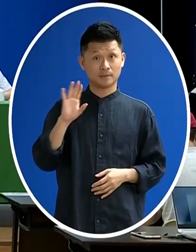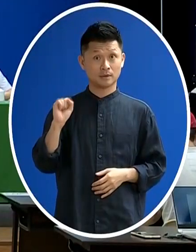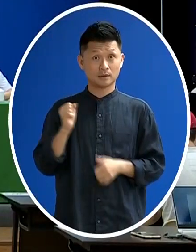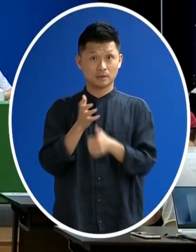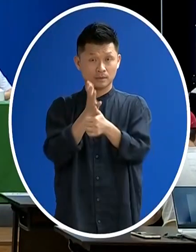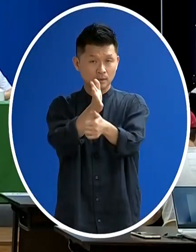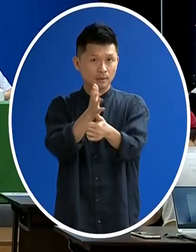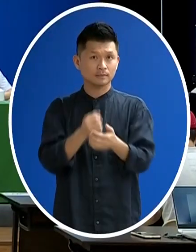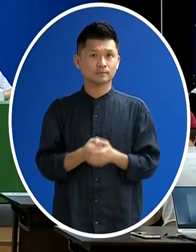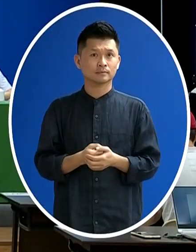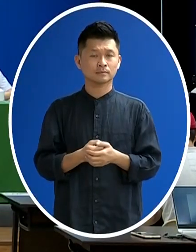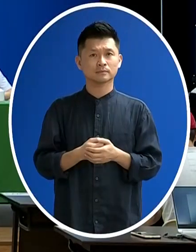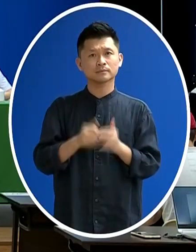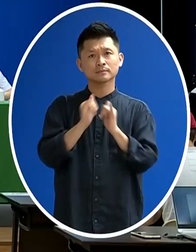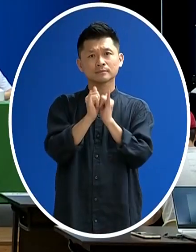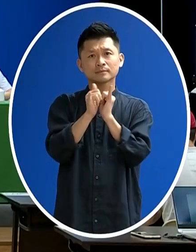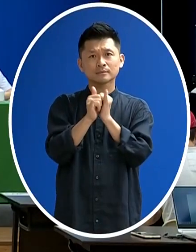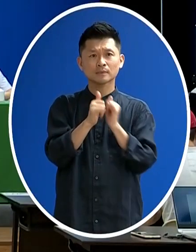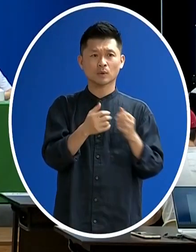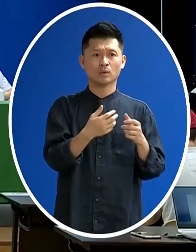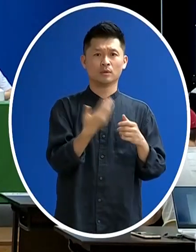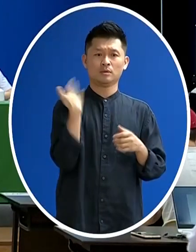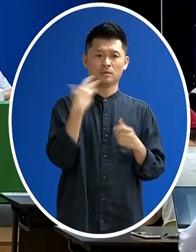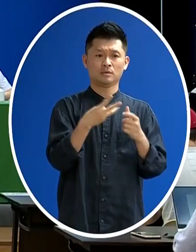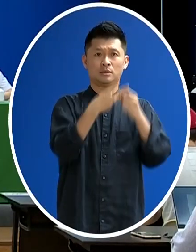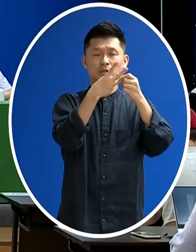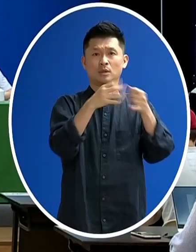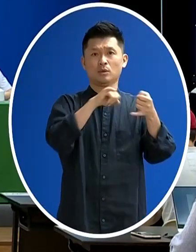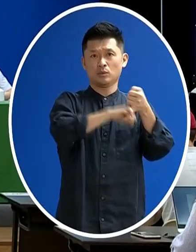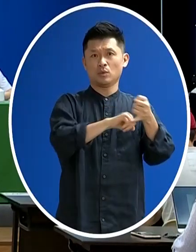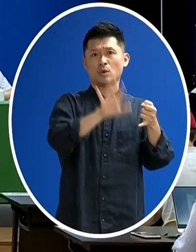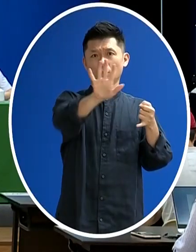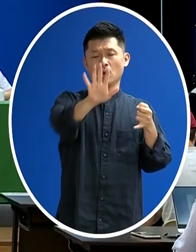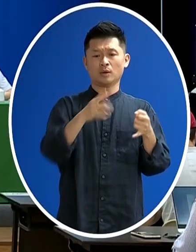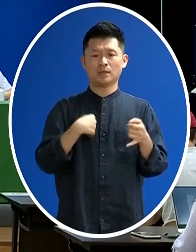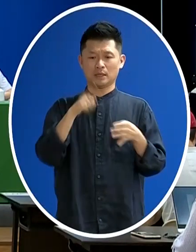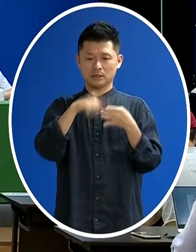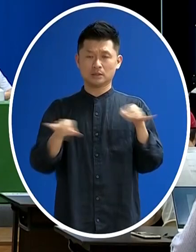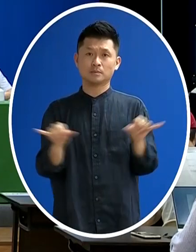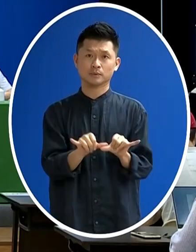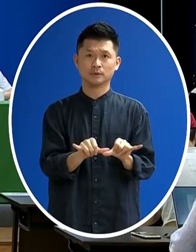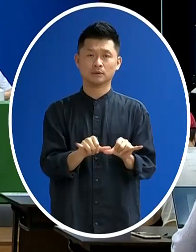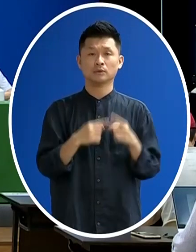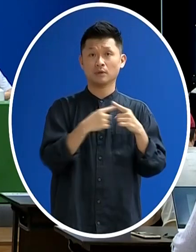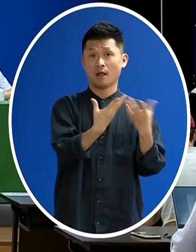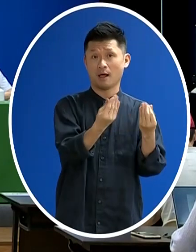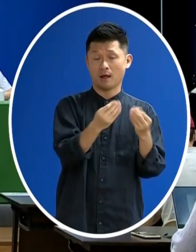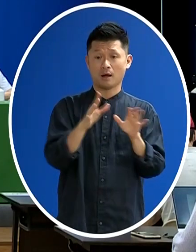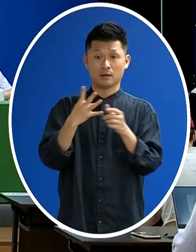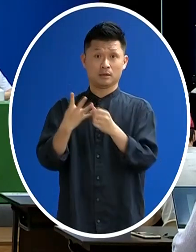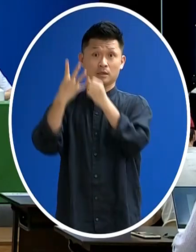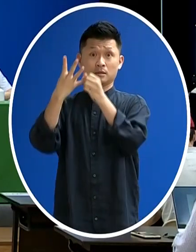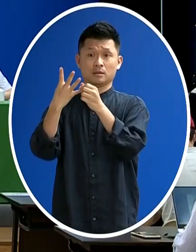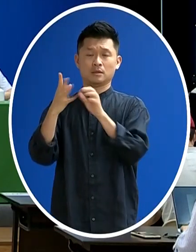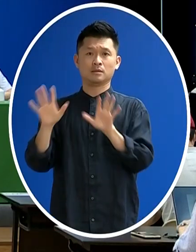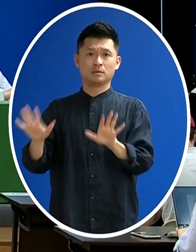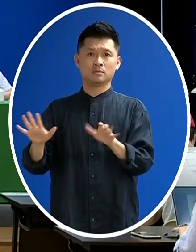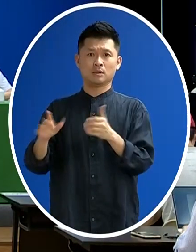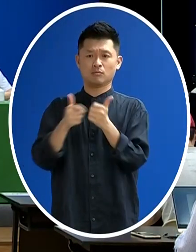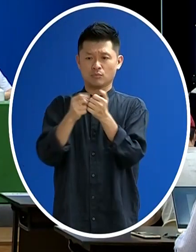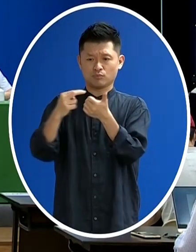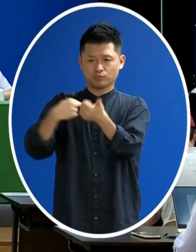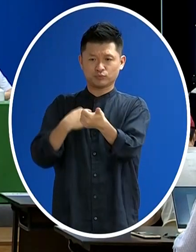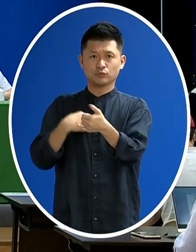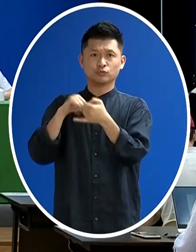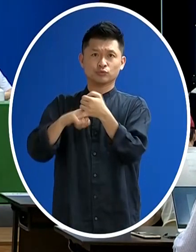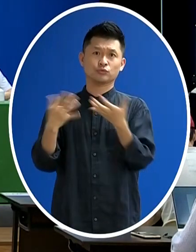想請教一下有民眾是第三輪有預約施打但是因為他有事情沒有去 但在第四輪也是今天沒有收到預約的簡